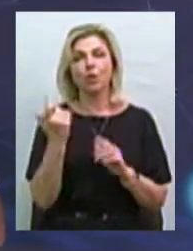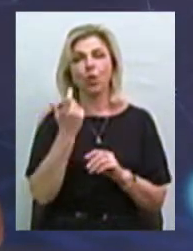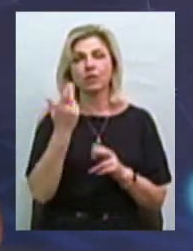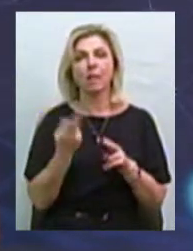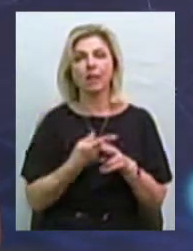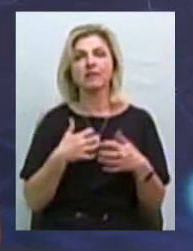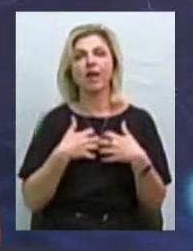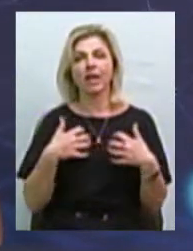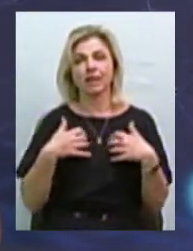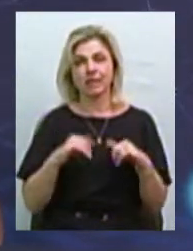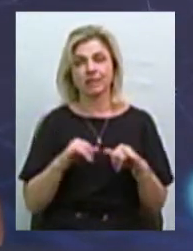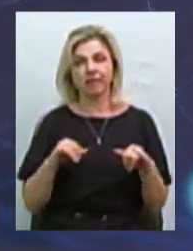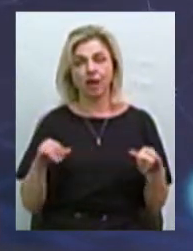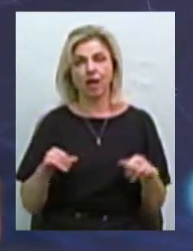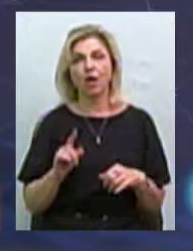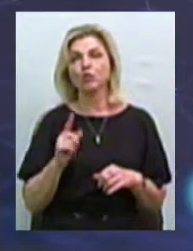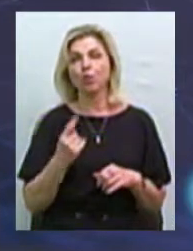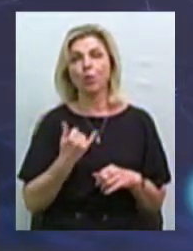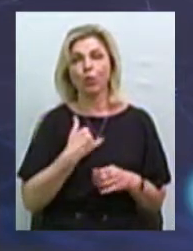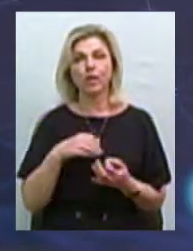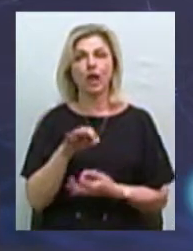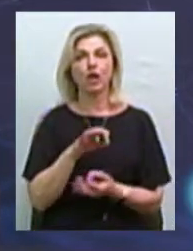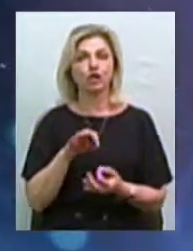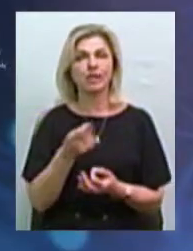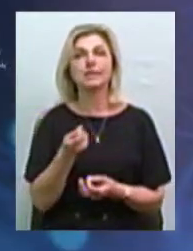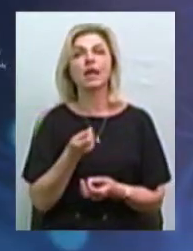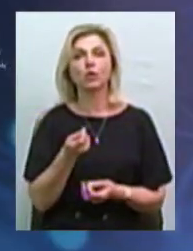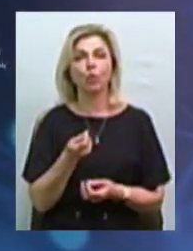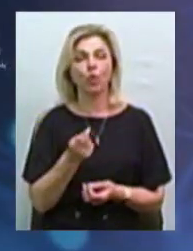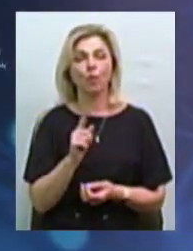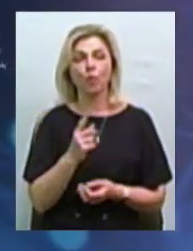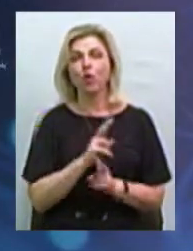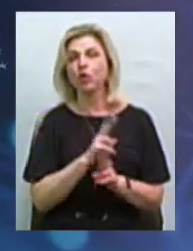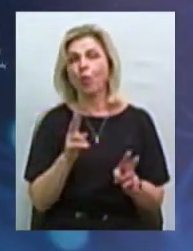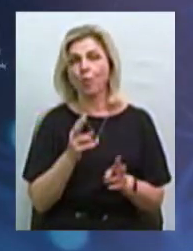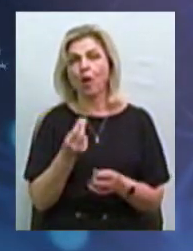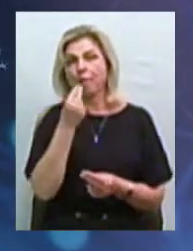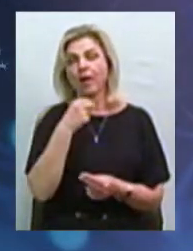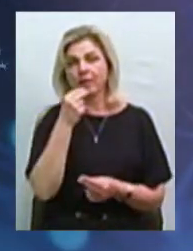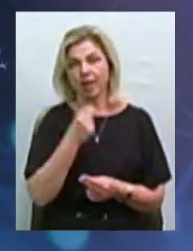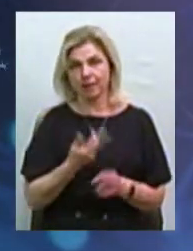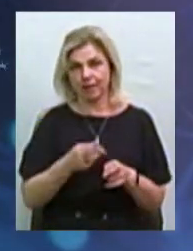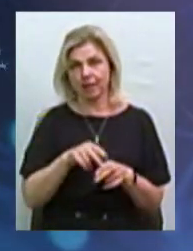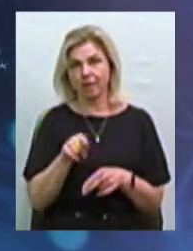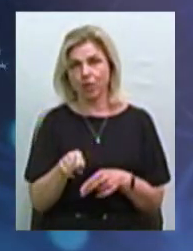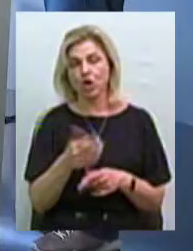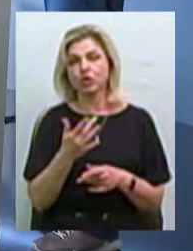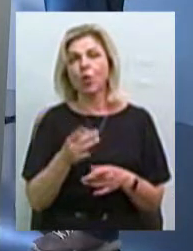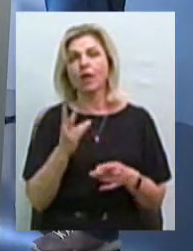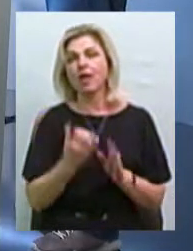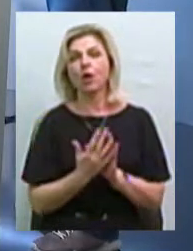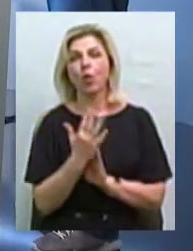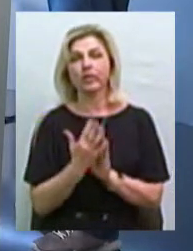тваринництва. Чого в нас лишнє зерно? Нема кому поїдати його. І скільки б ми не робили, ми ж не